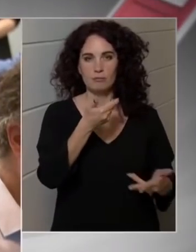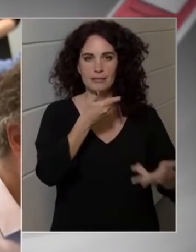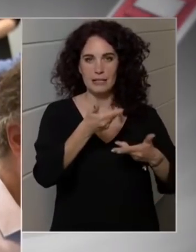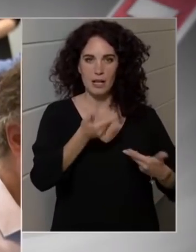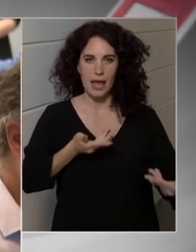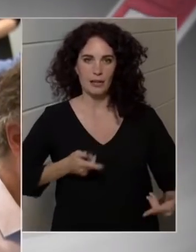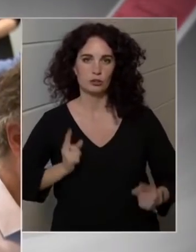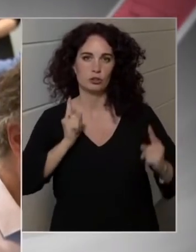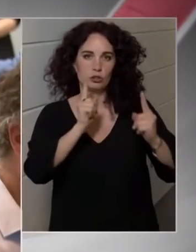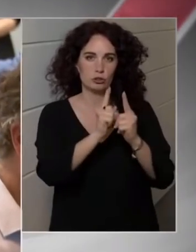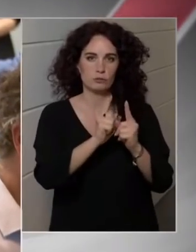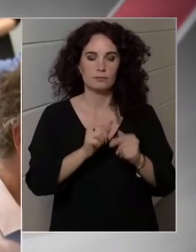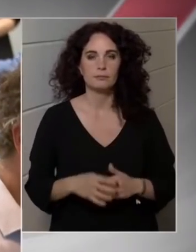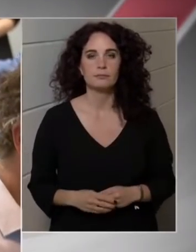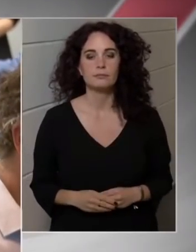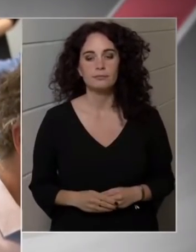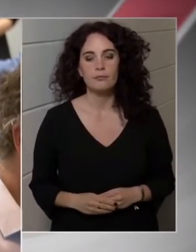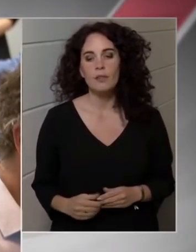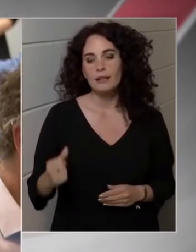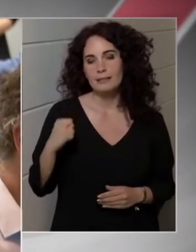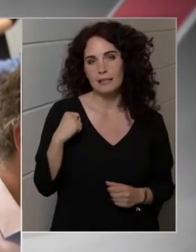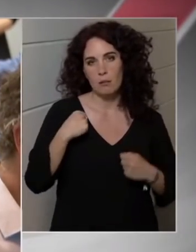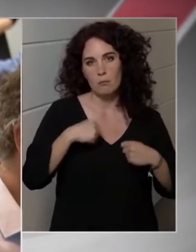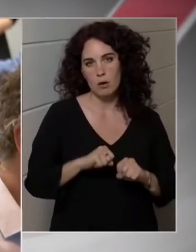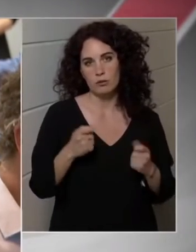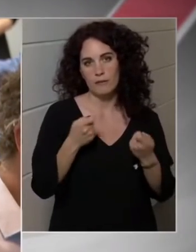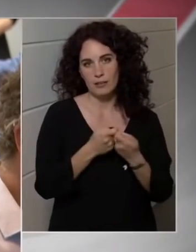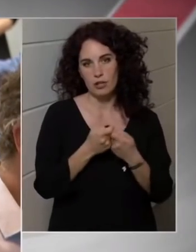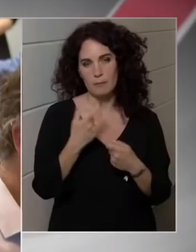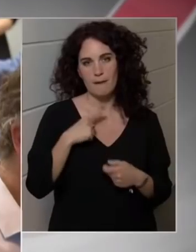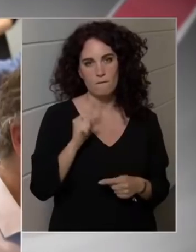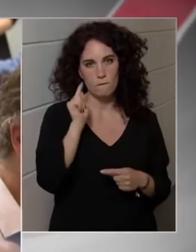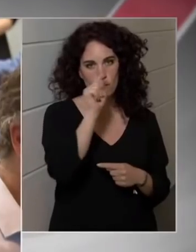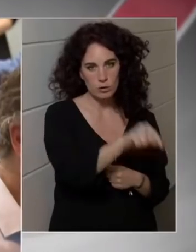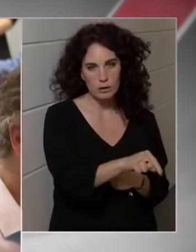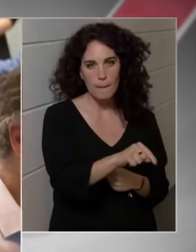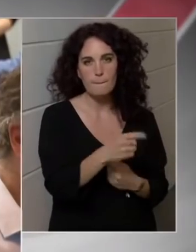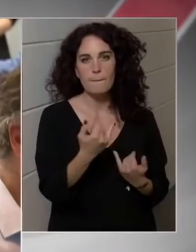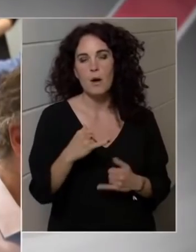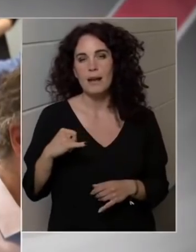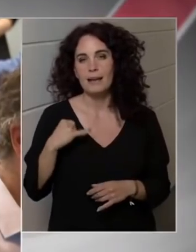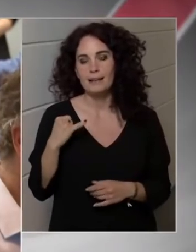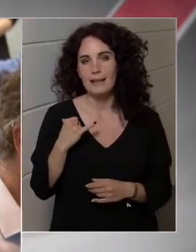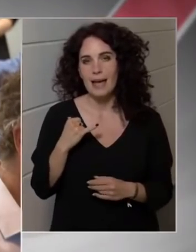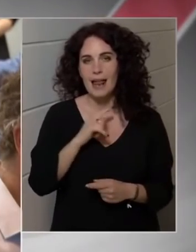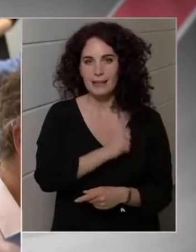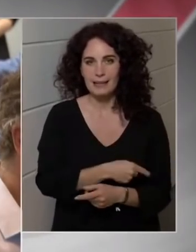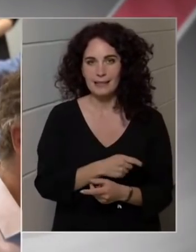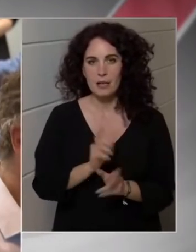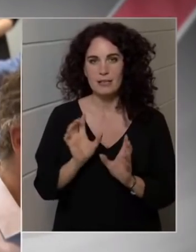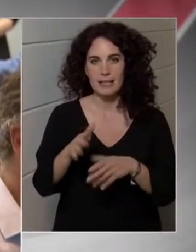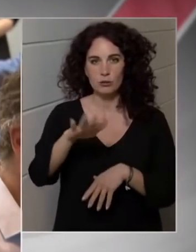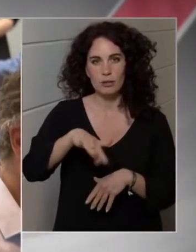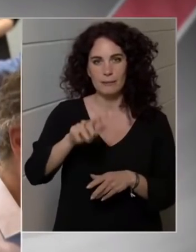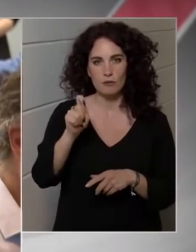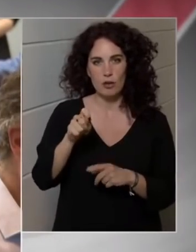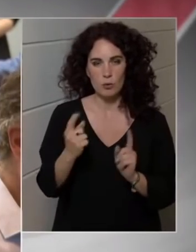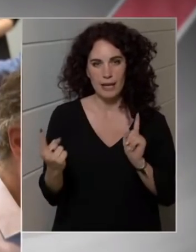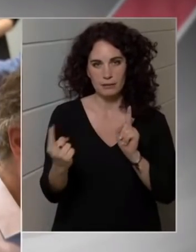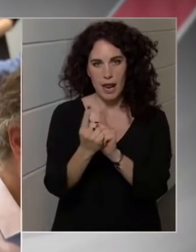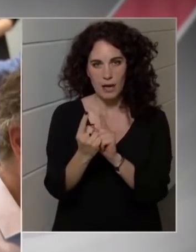Milyen visszhangok vannak, illetve, hogyha még nem kezdődtek meg, akkor melyik szektorra szeretnék először lefojtatni a tárgyalásokat?